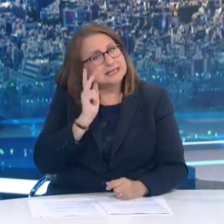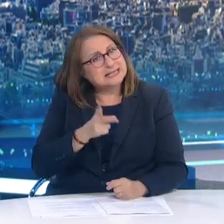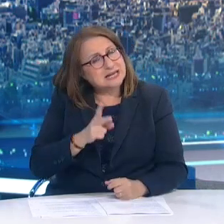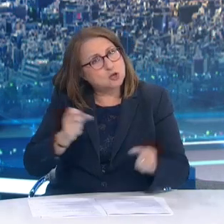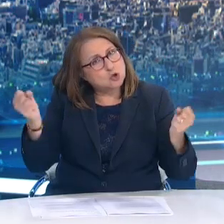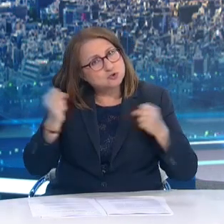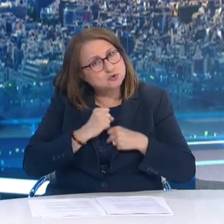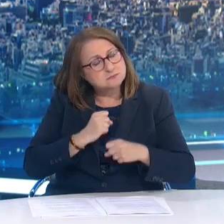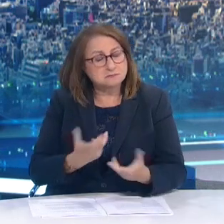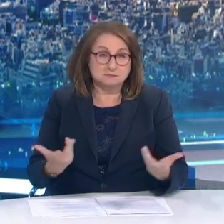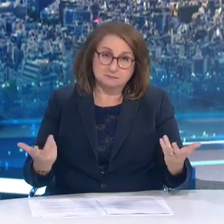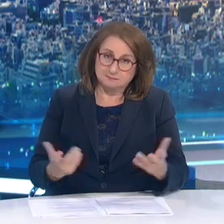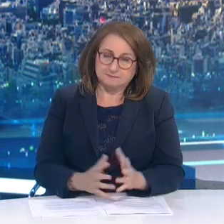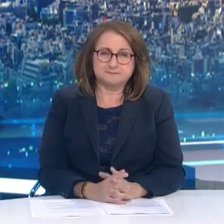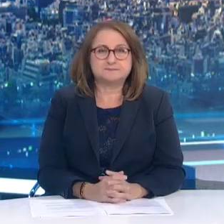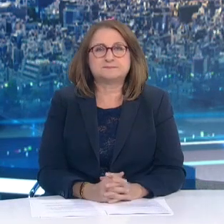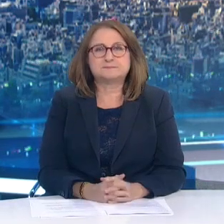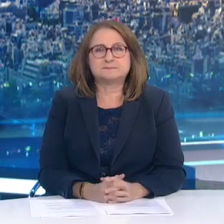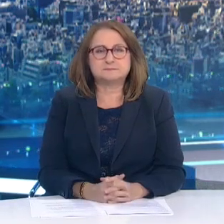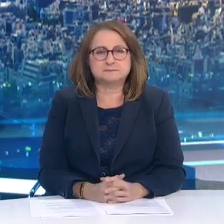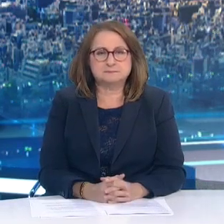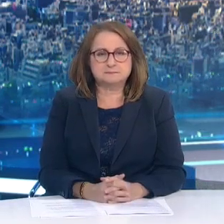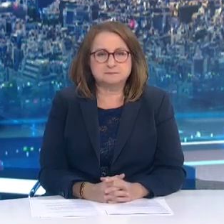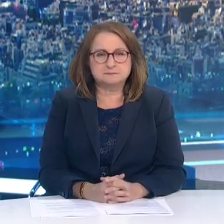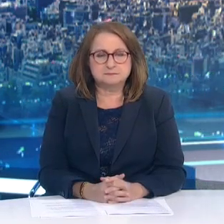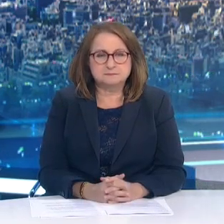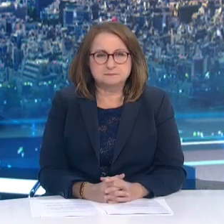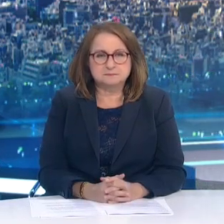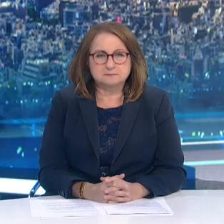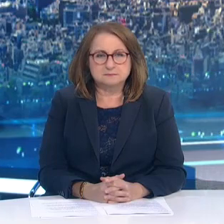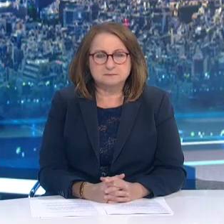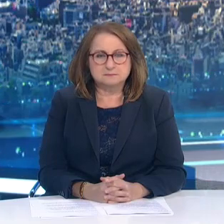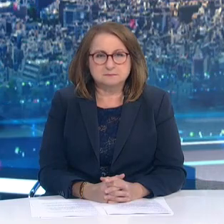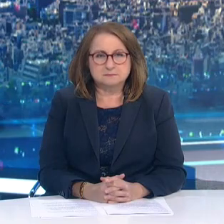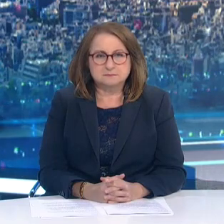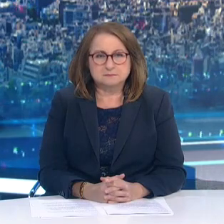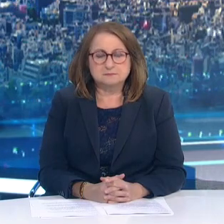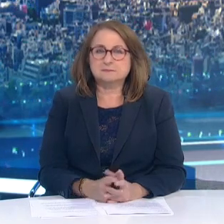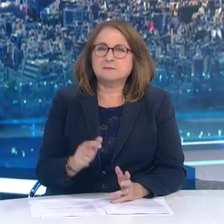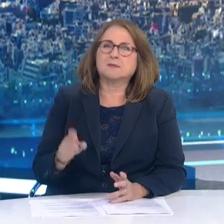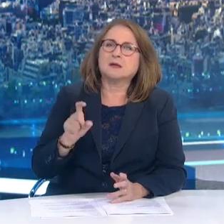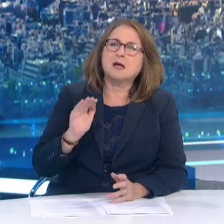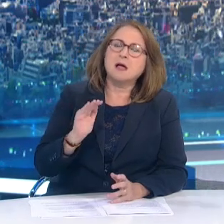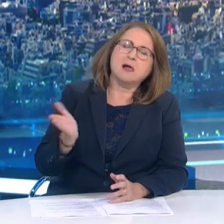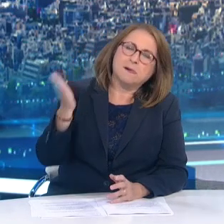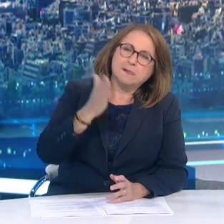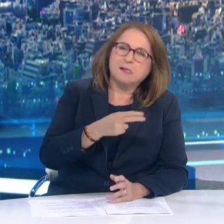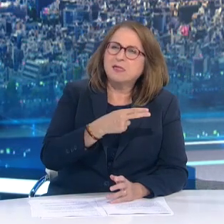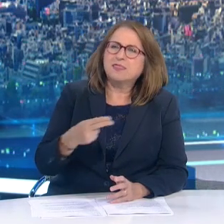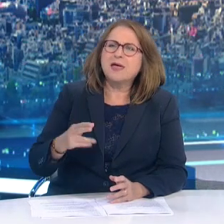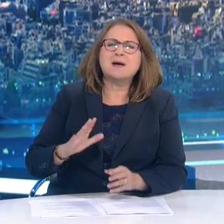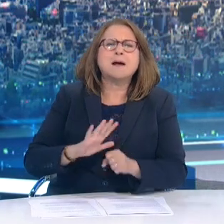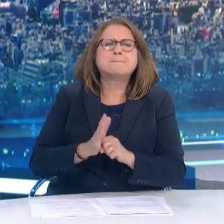Ευχαριστώ κύριε Παπαευαγγέλου Σε σχέση με την εικόνα που μας παρουσιάσετε Για την μετάλλαξη δέλτα Ήθελα να σας